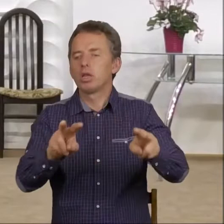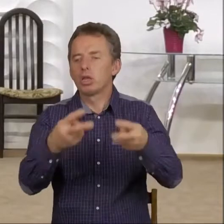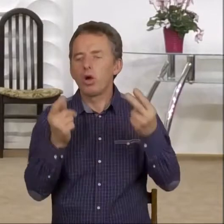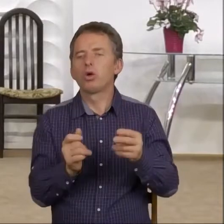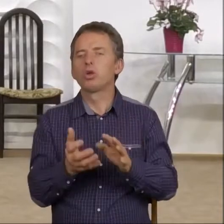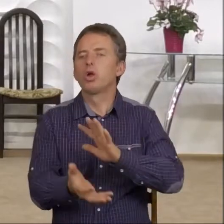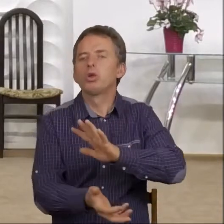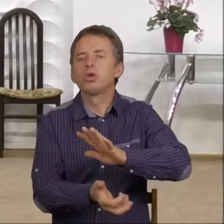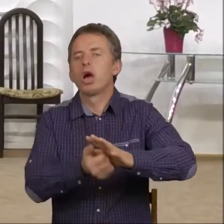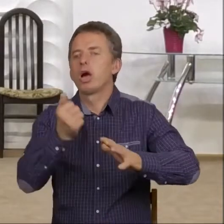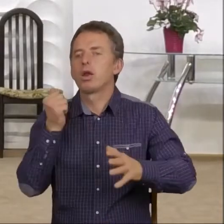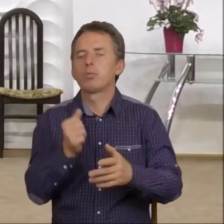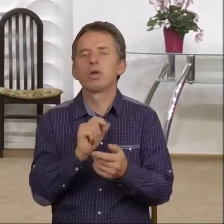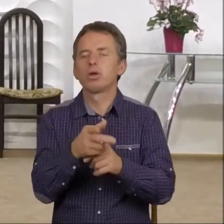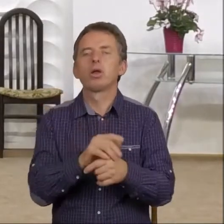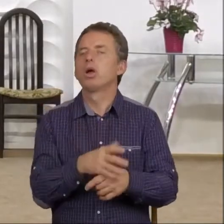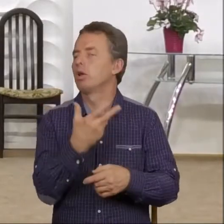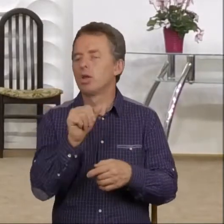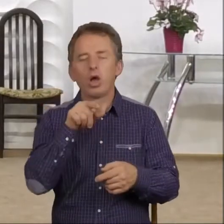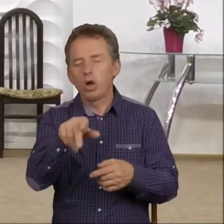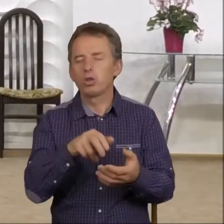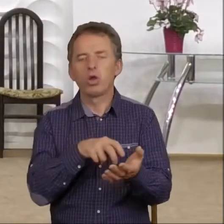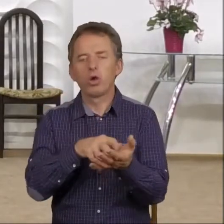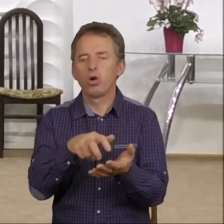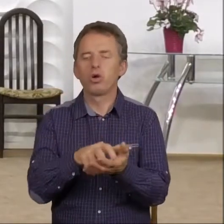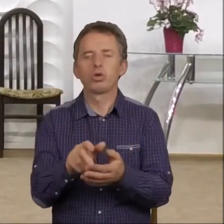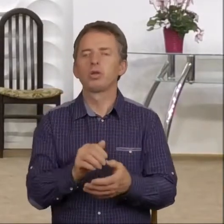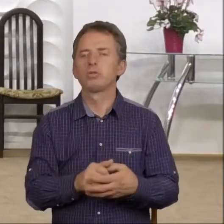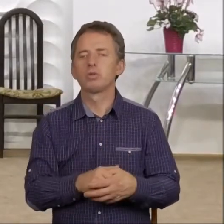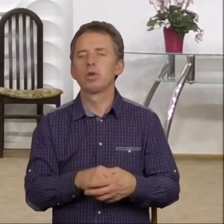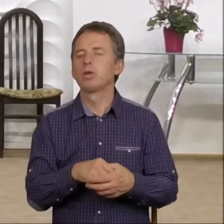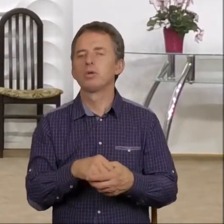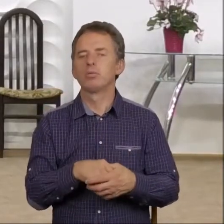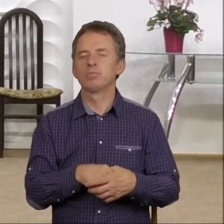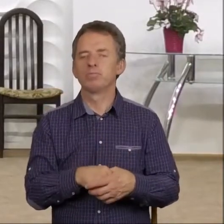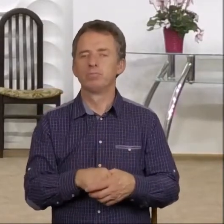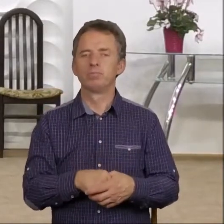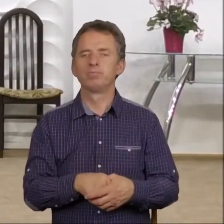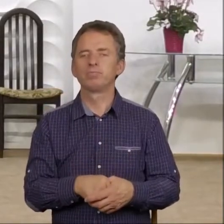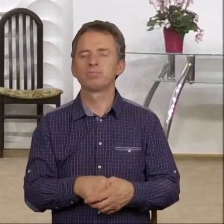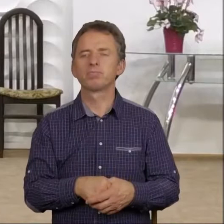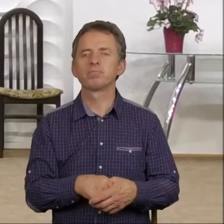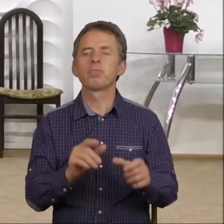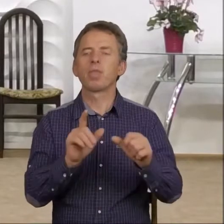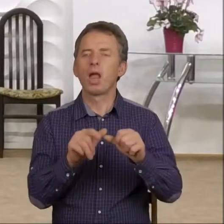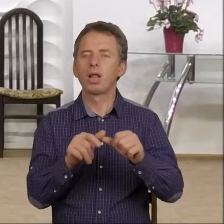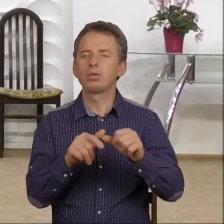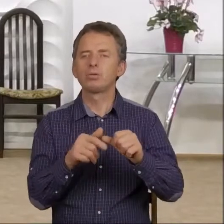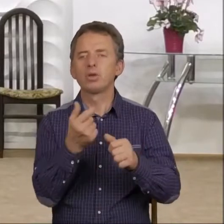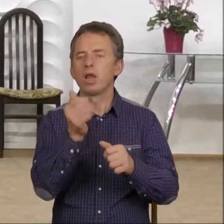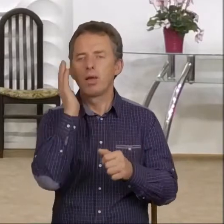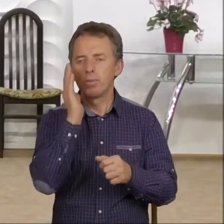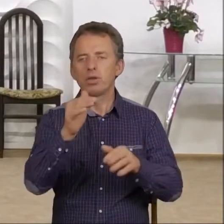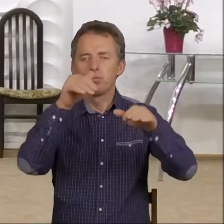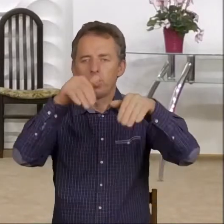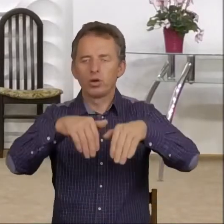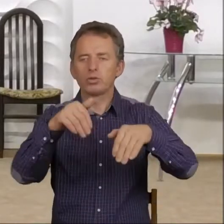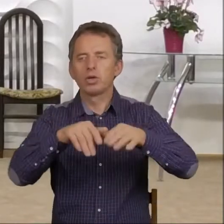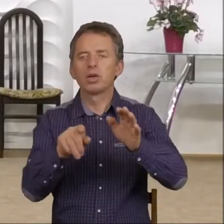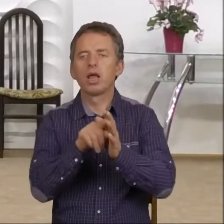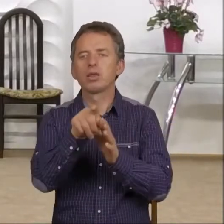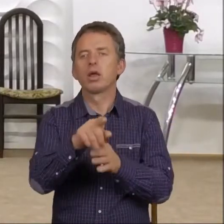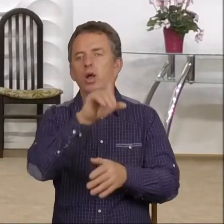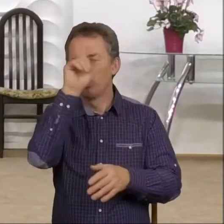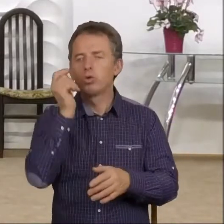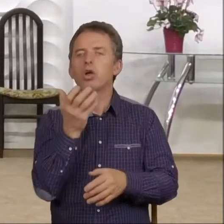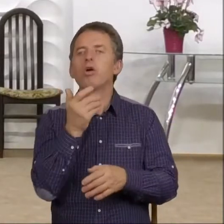dobrej wody. Nie, nie, to nie o to chodzi. To nie o to chodzi. Ale nie będzie już możliwości, dlatego że